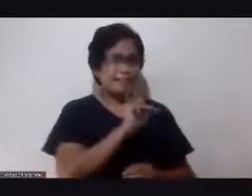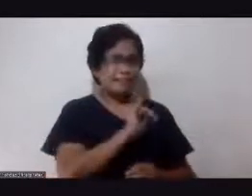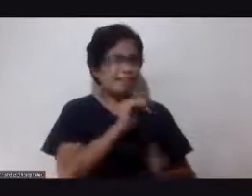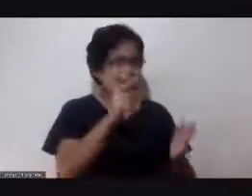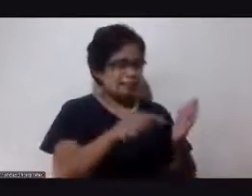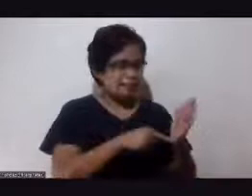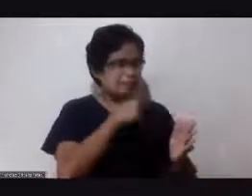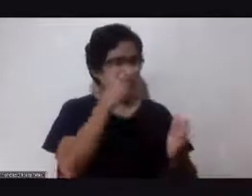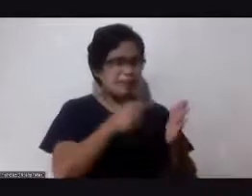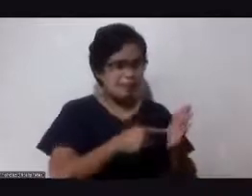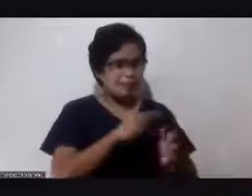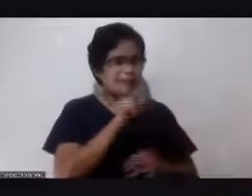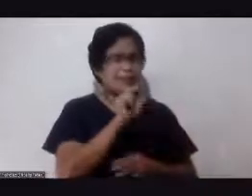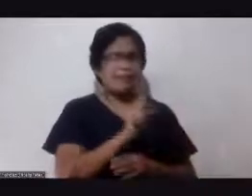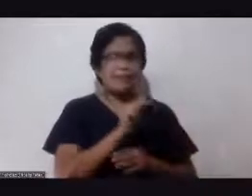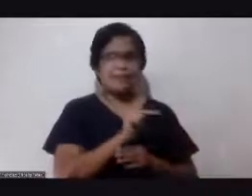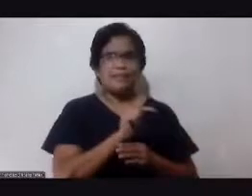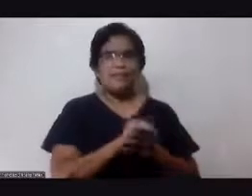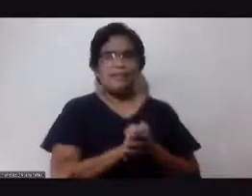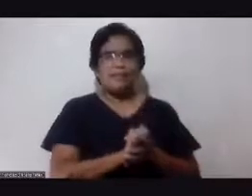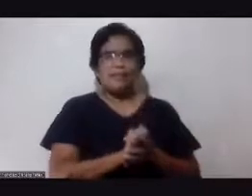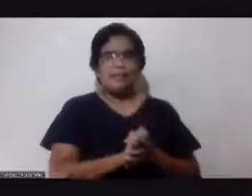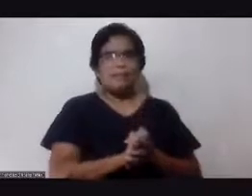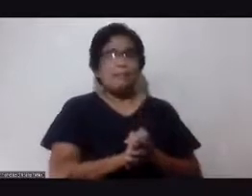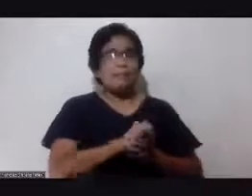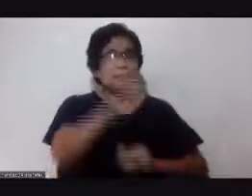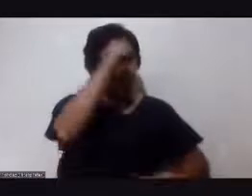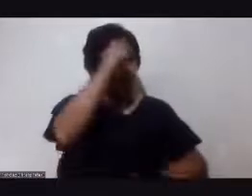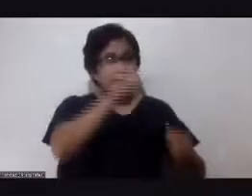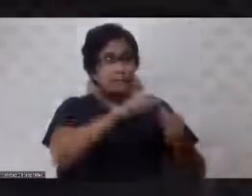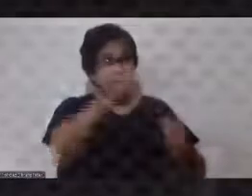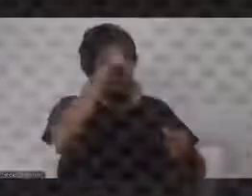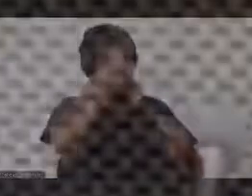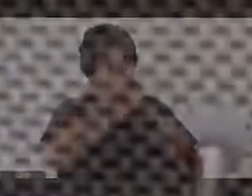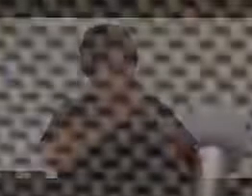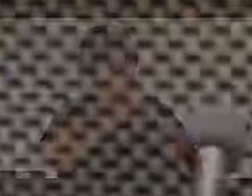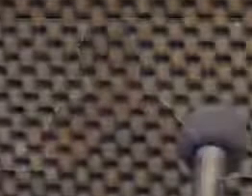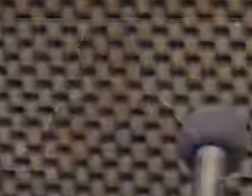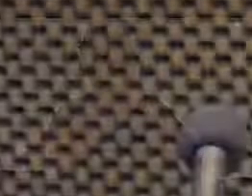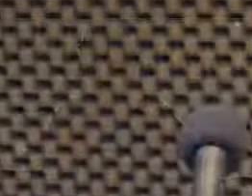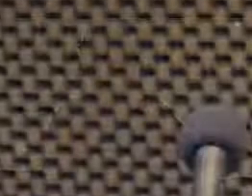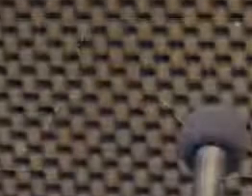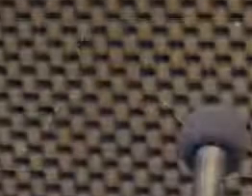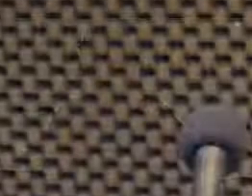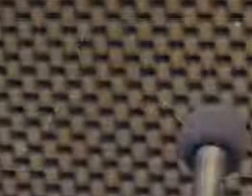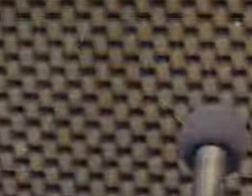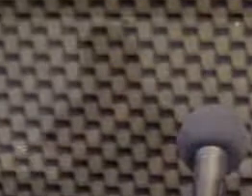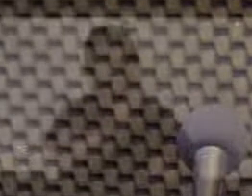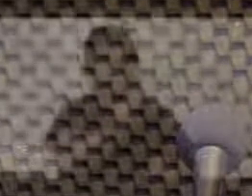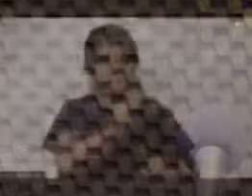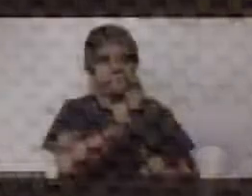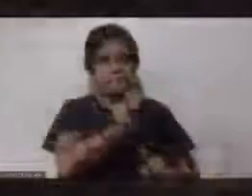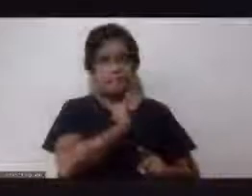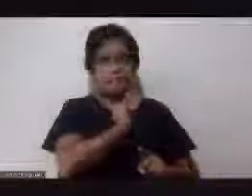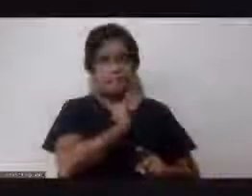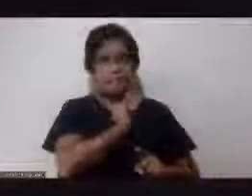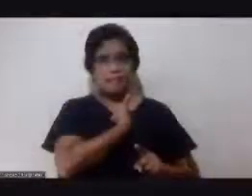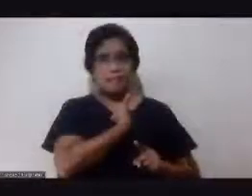natin mapaalala sa ating sarili. Okay, na hindi naman